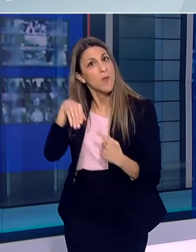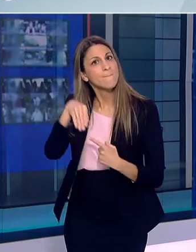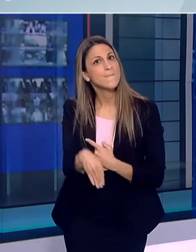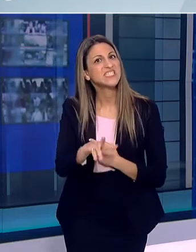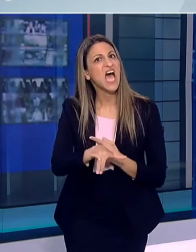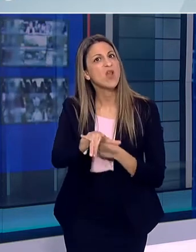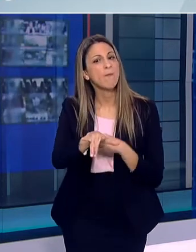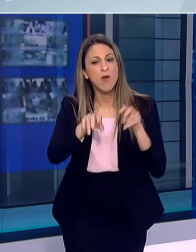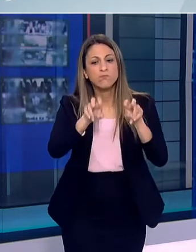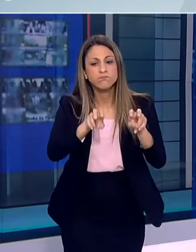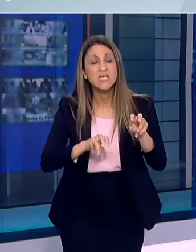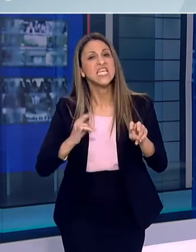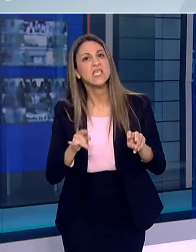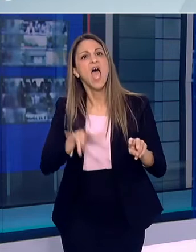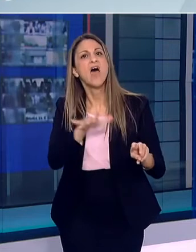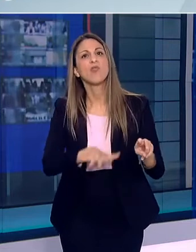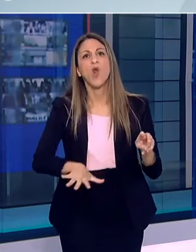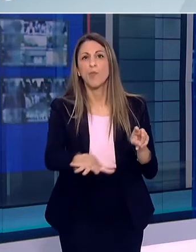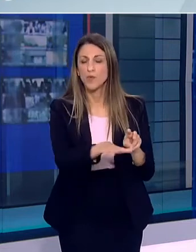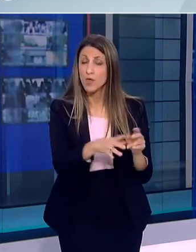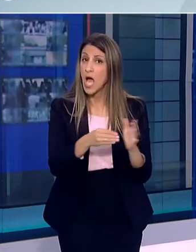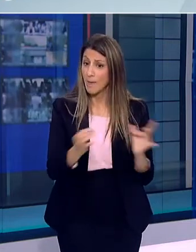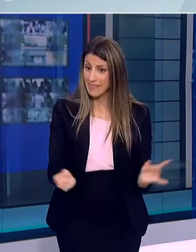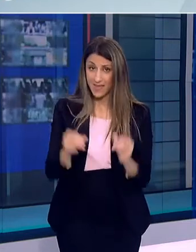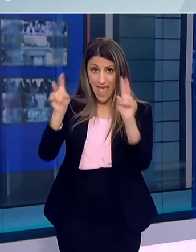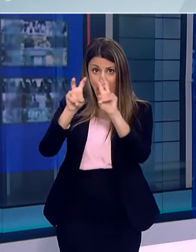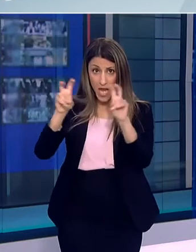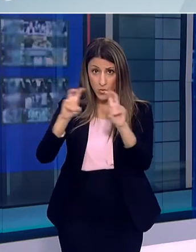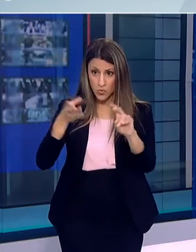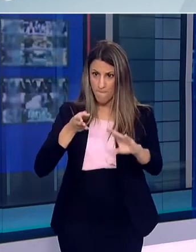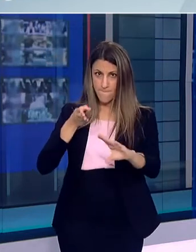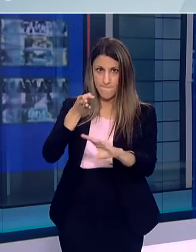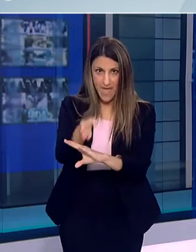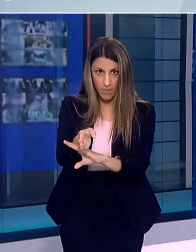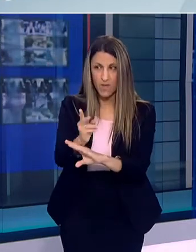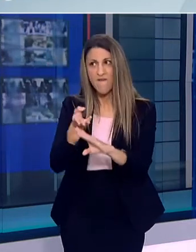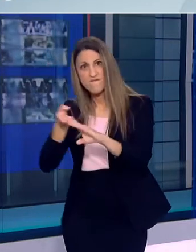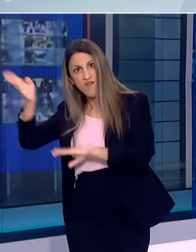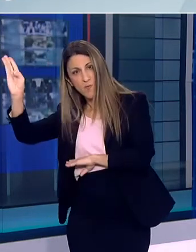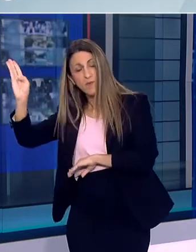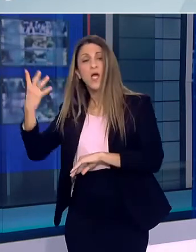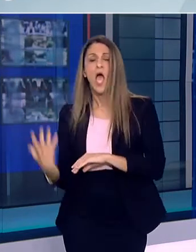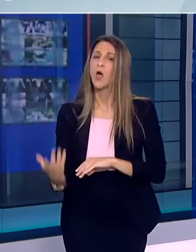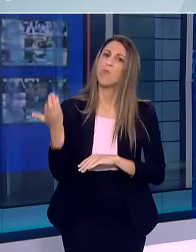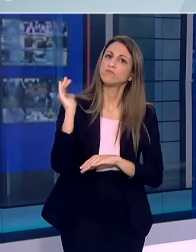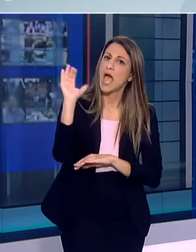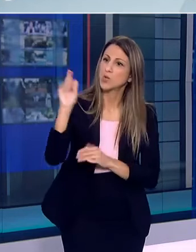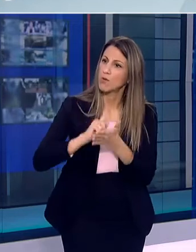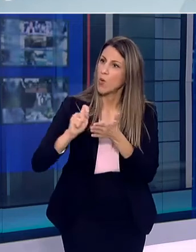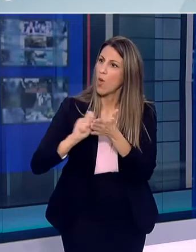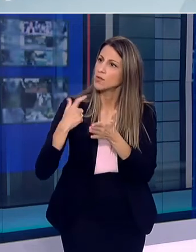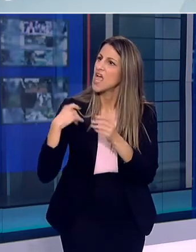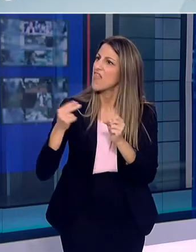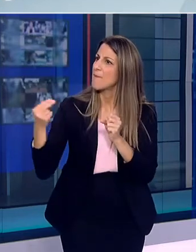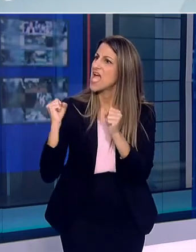αεροπλάνου στο αεροδρόμιο καθώς και στους ελέγχους στις πύλες εισόδου με ερωτηματολόγια, διεγματοληπτικά τεστ